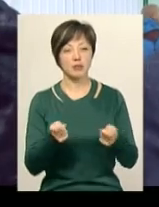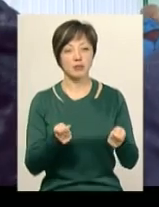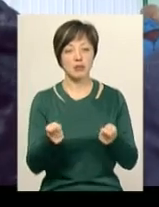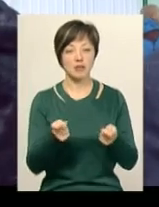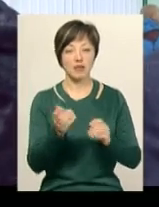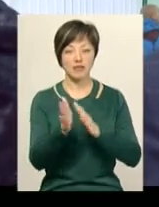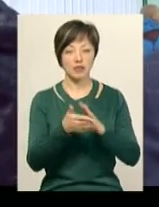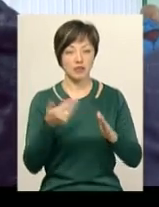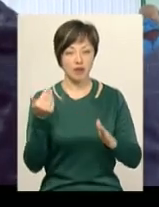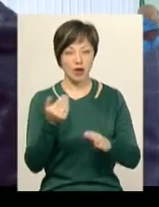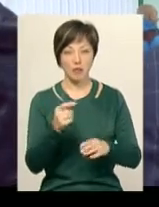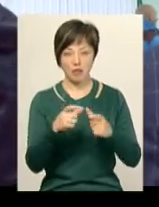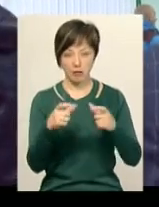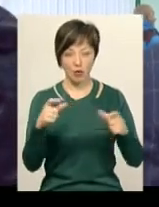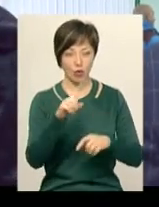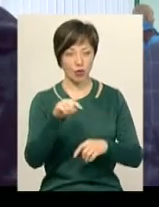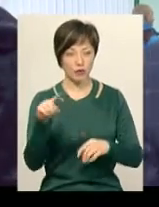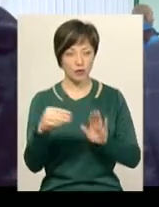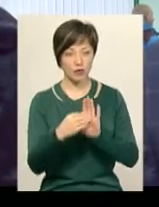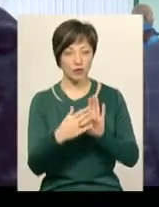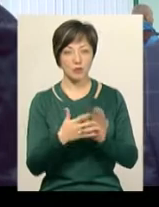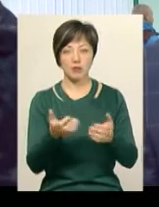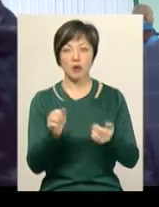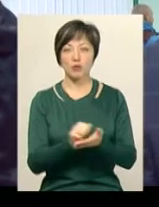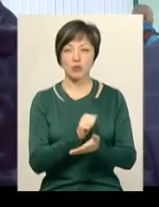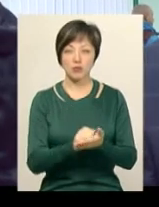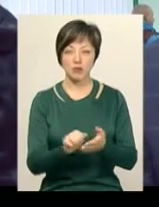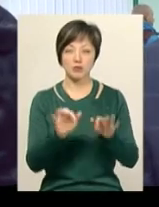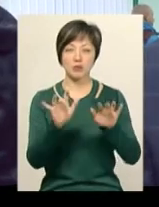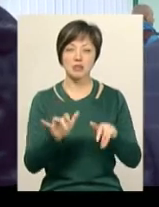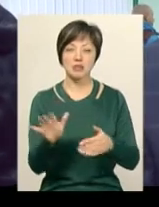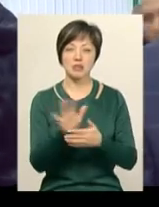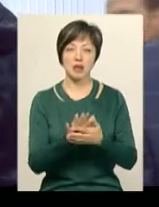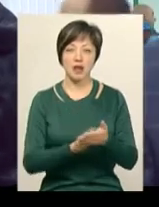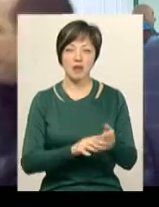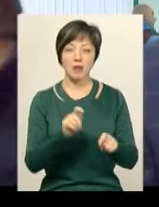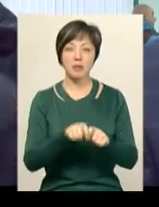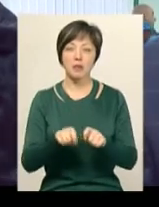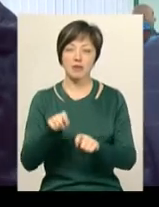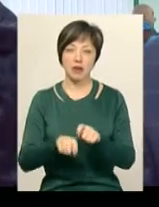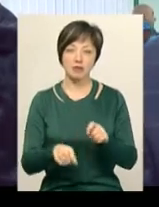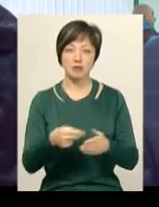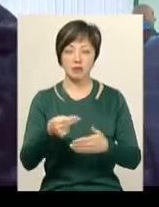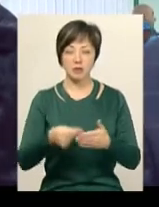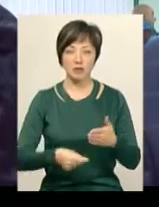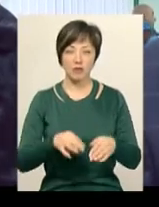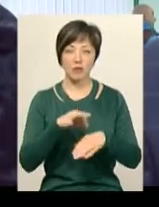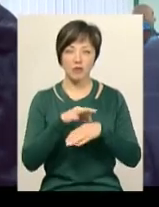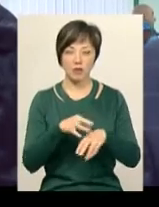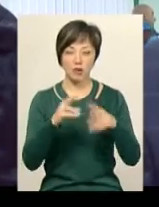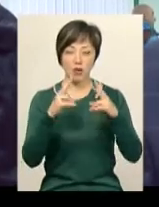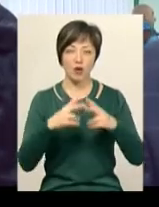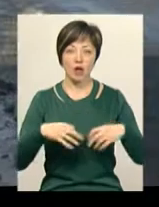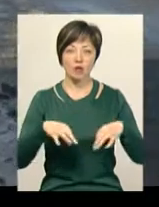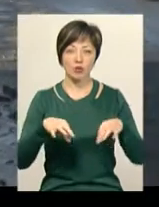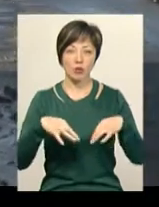визиває його по номеру таланчика, приймає документи, печатається заява, перевіряється, підписується і тоді проводиться огляд автомобіля